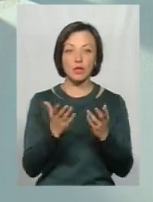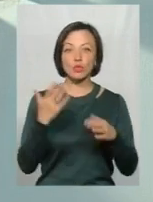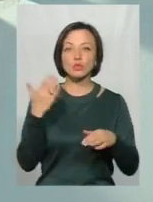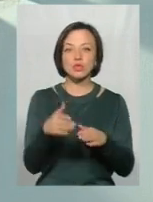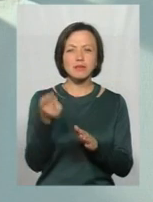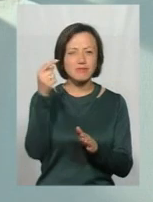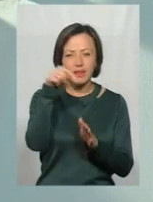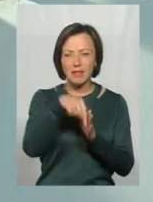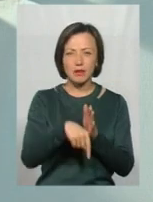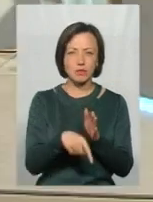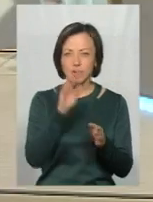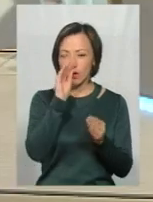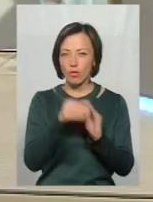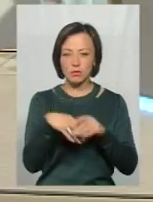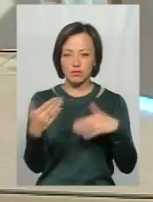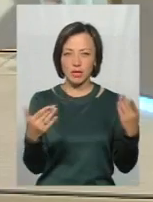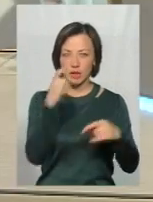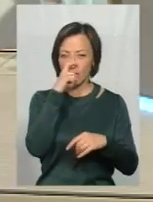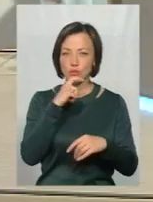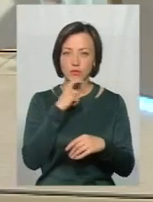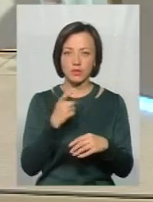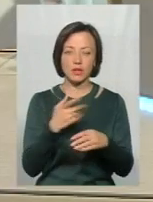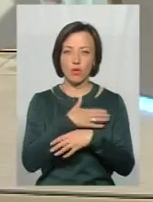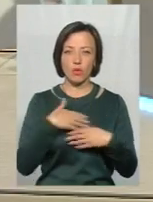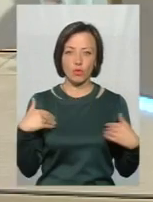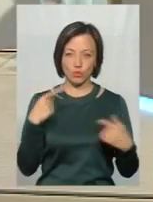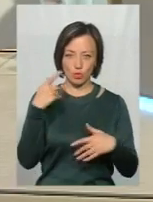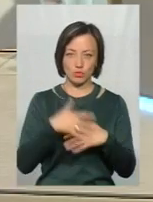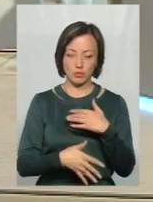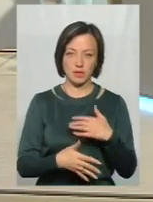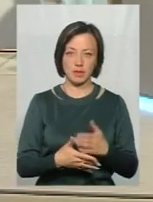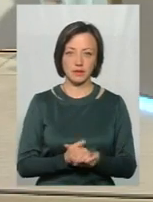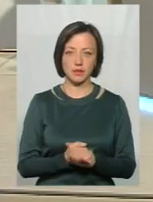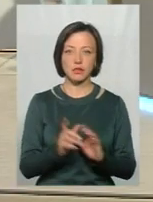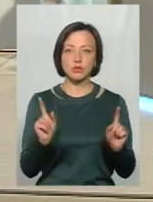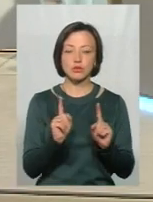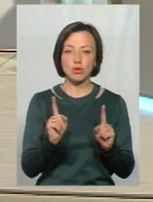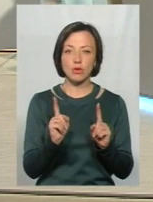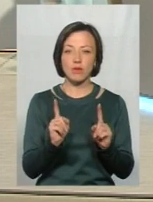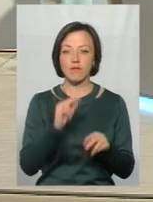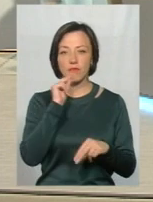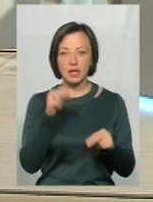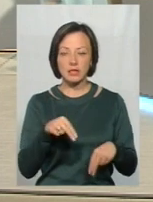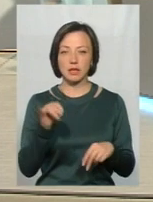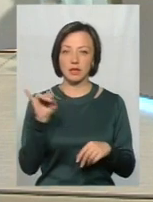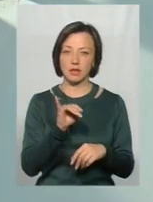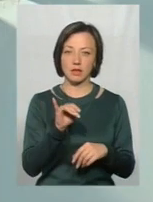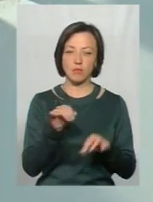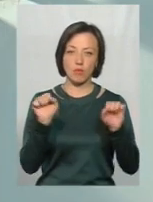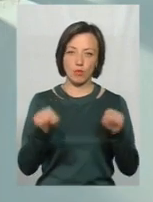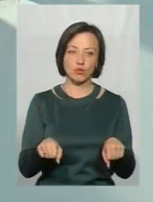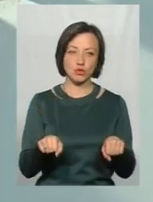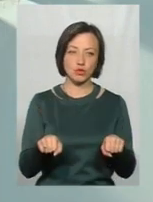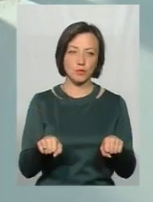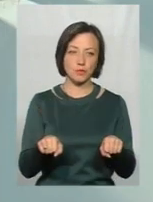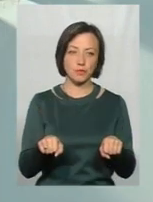глибоко заховані, і жодна історія не розуміє і не хоче зрозуміти, що вона винна і вона може,